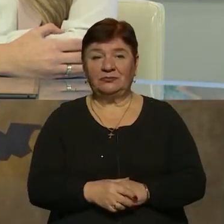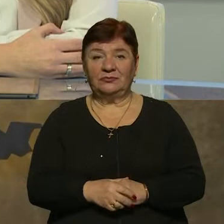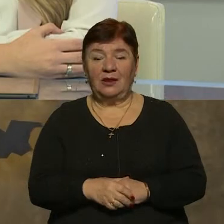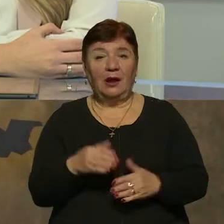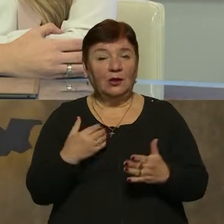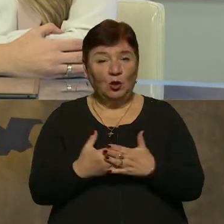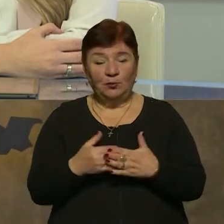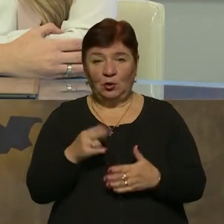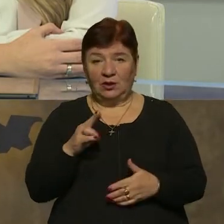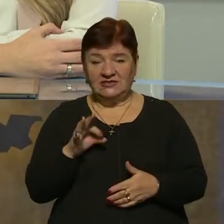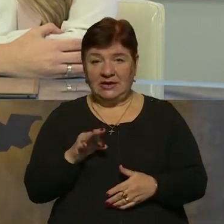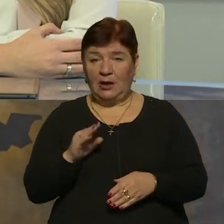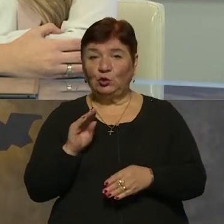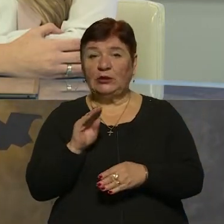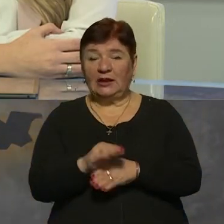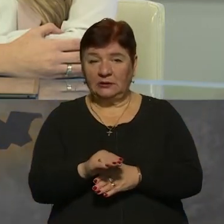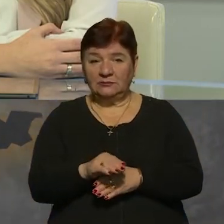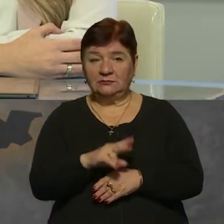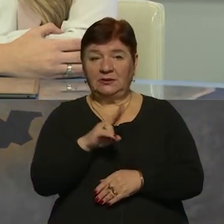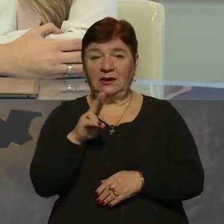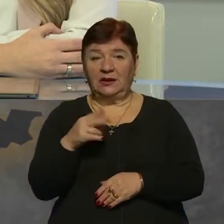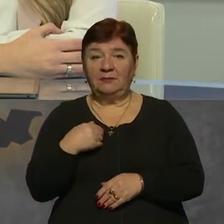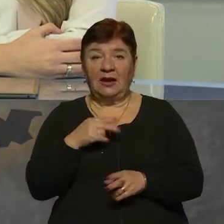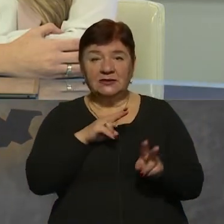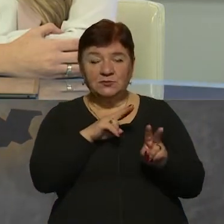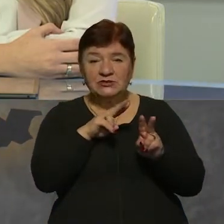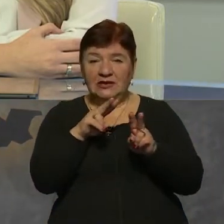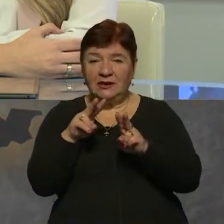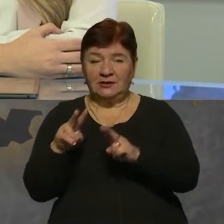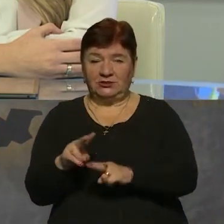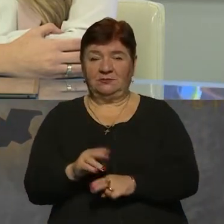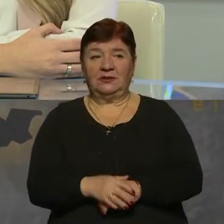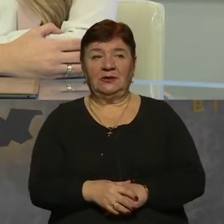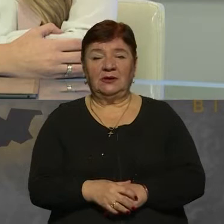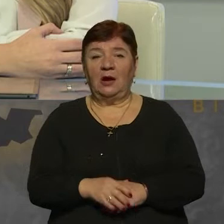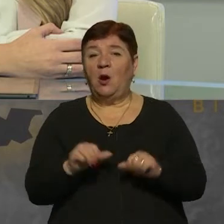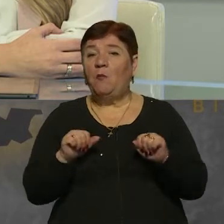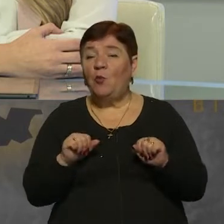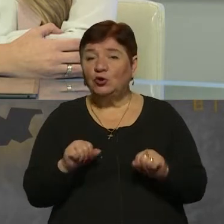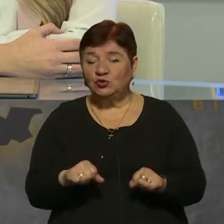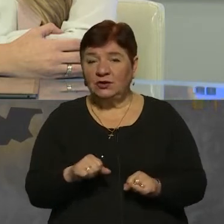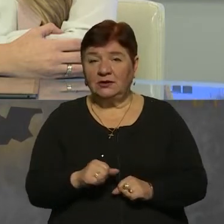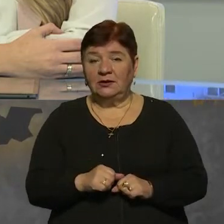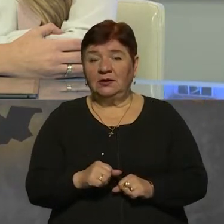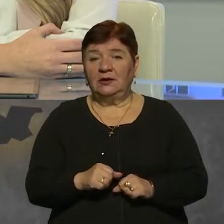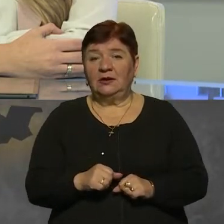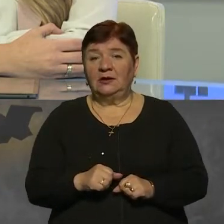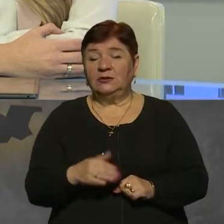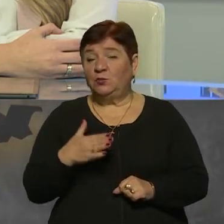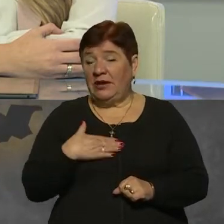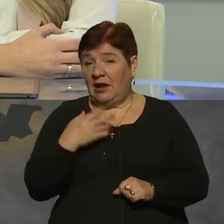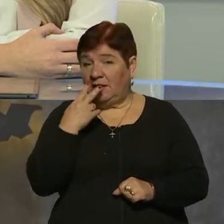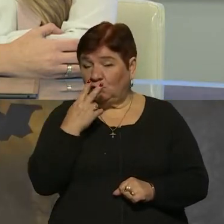Тобто це додаток, яким як спостерігачем можуть і з моєї точки